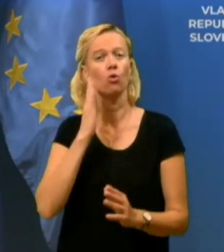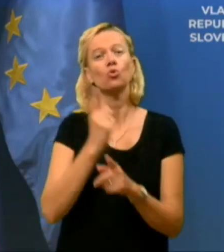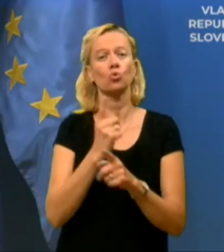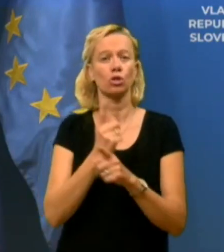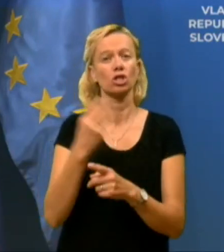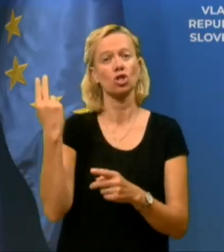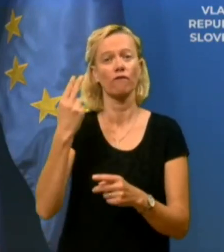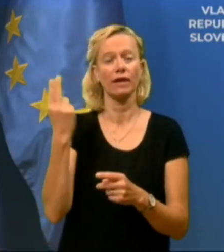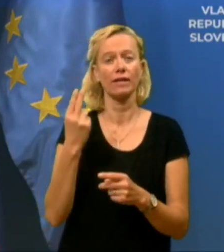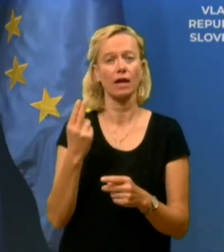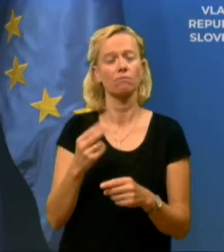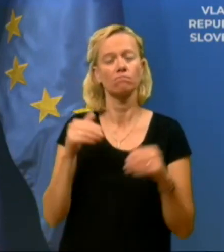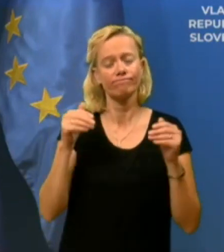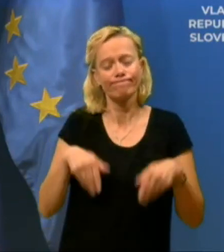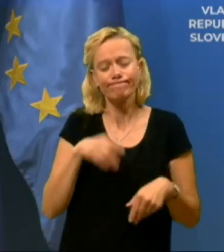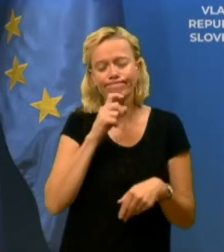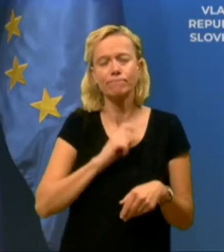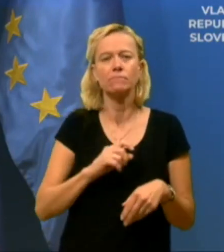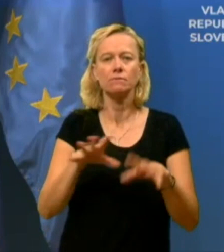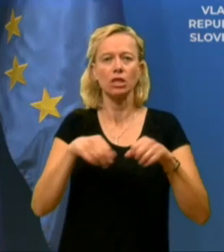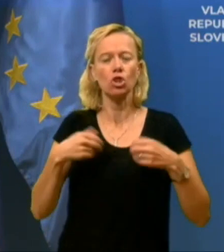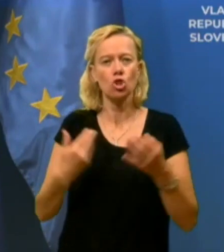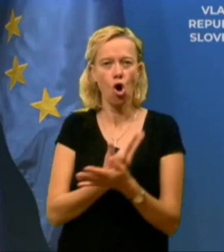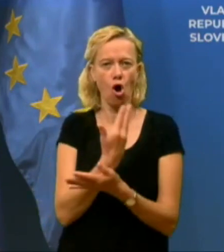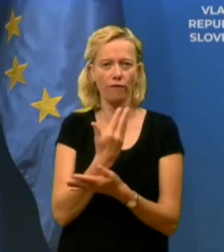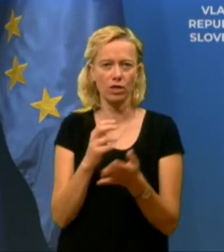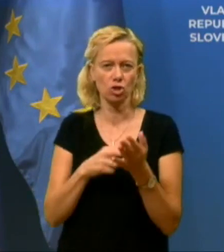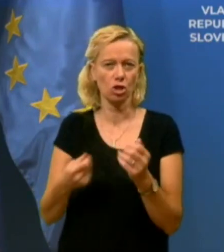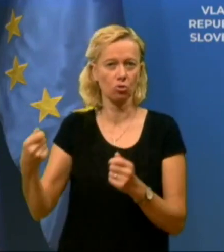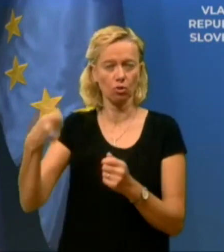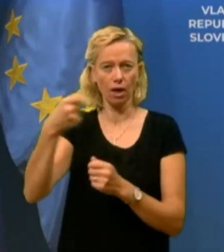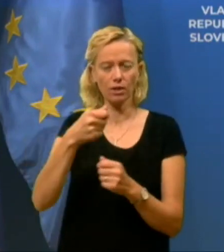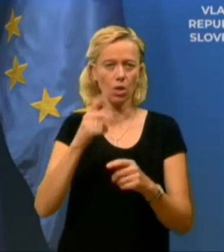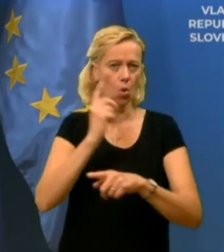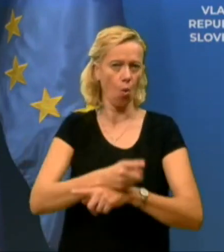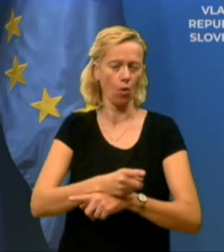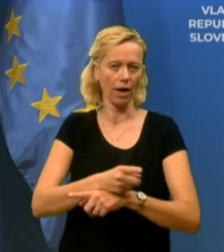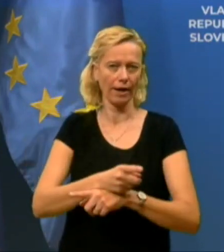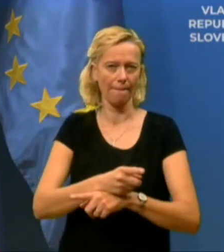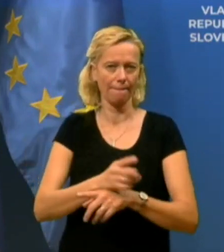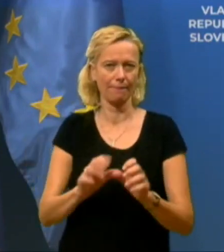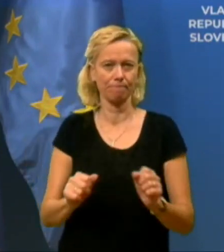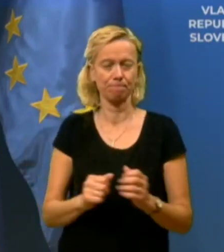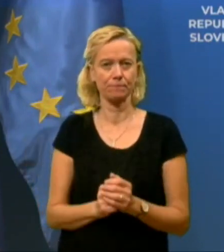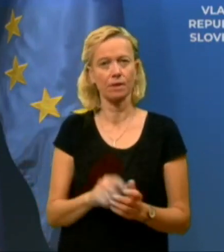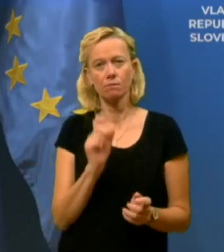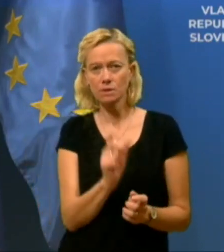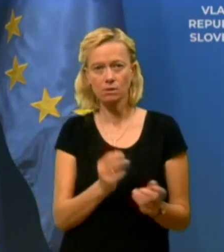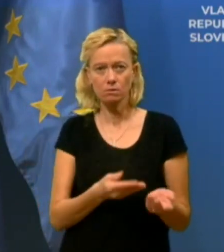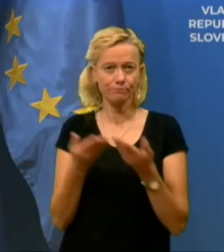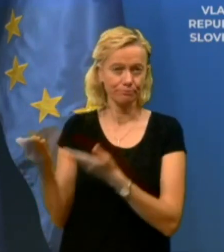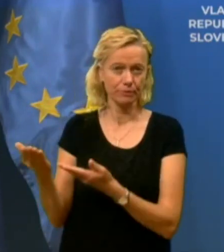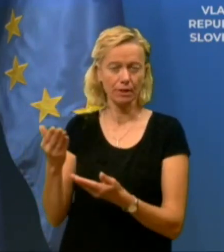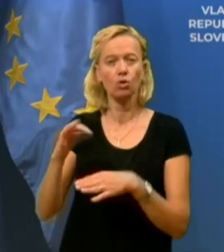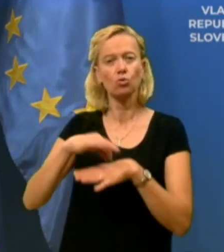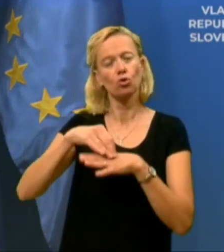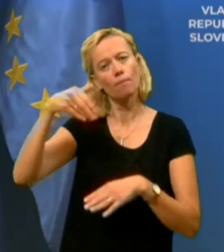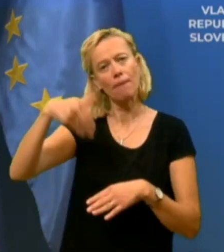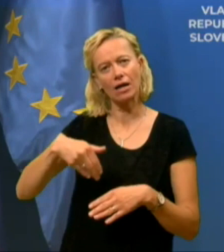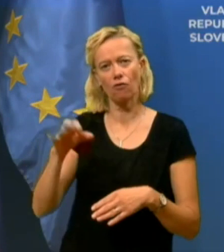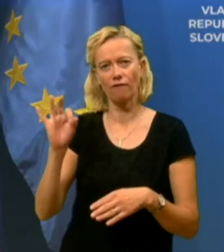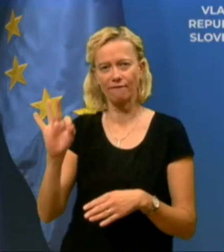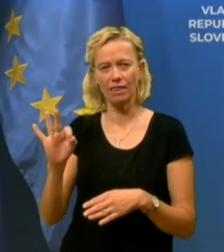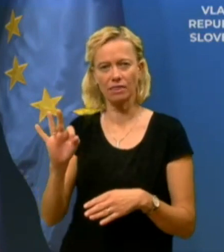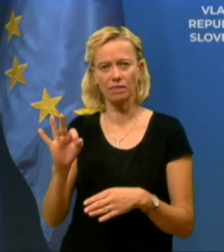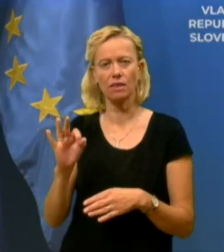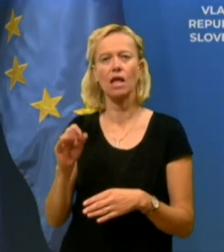Slovenija primorana sprejeti nove oziroma še dodatne ukrepe. Besedo se daj predajam dr. Mariju Fafanglu iz